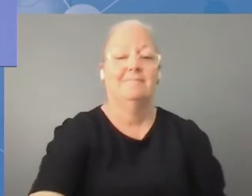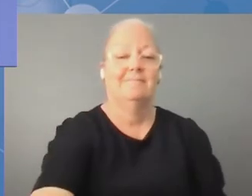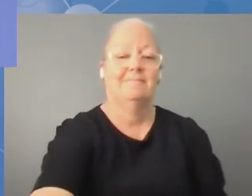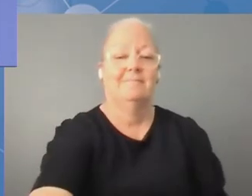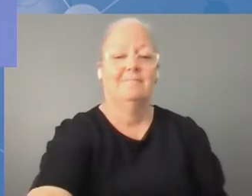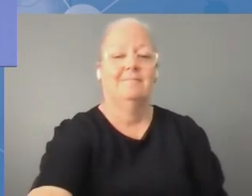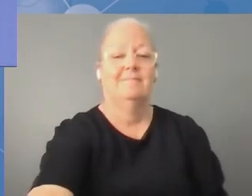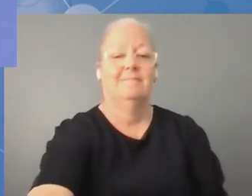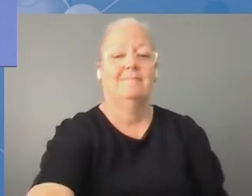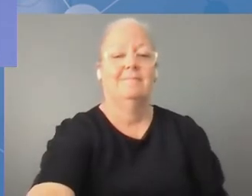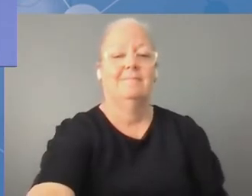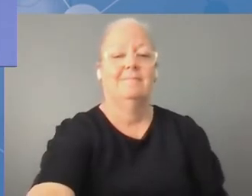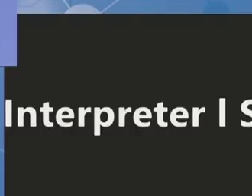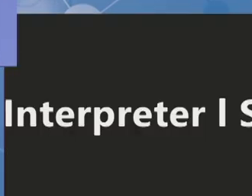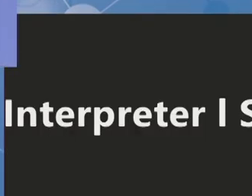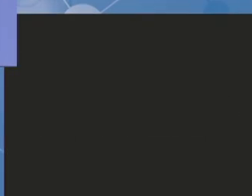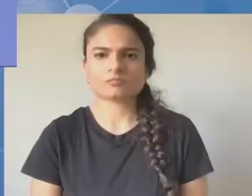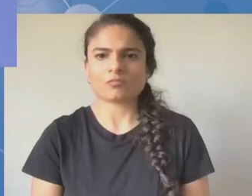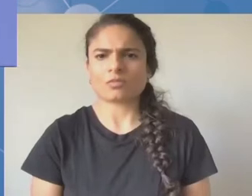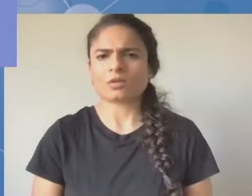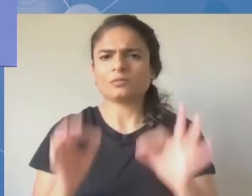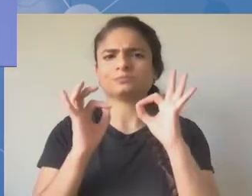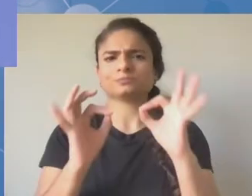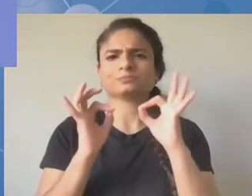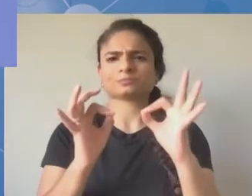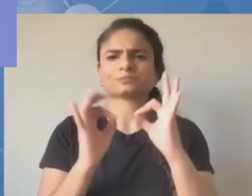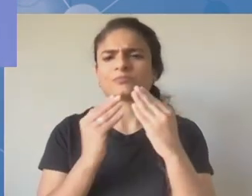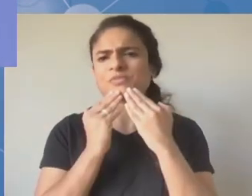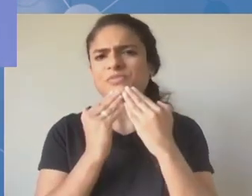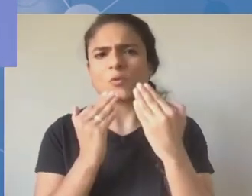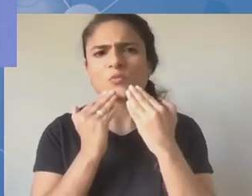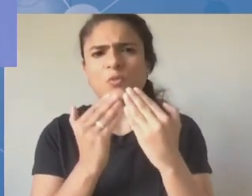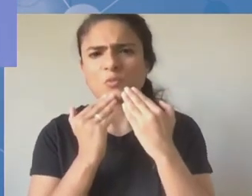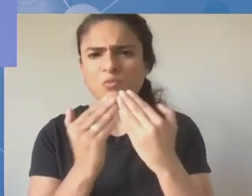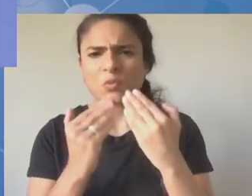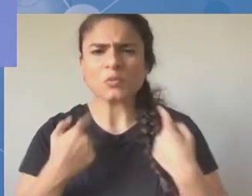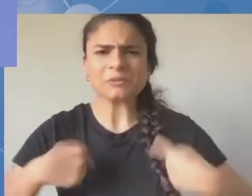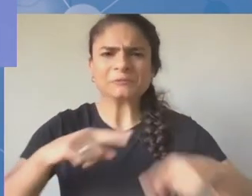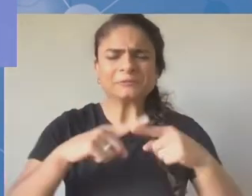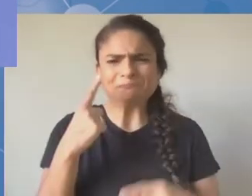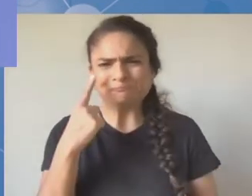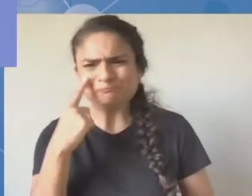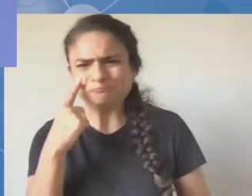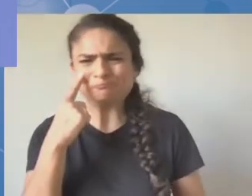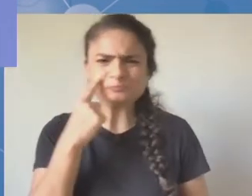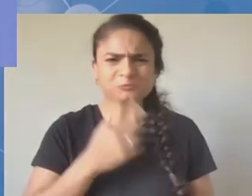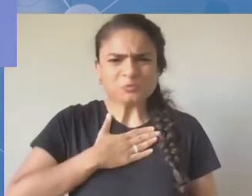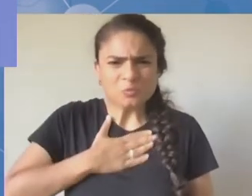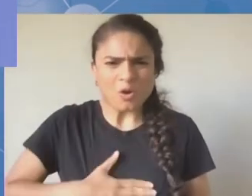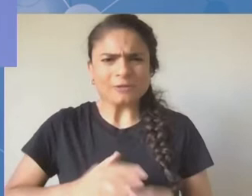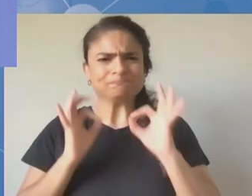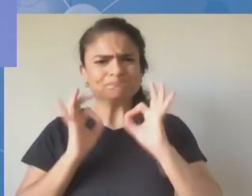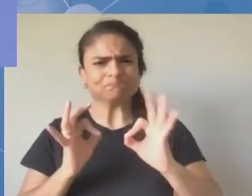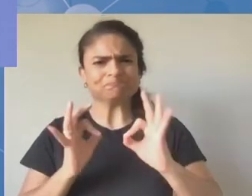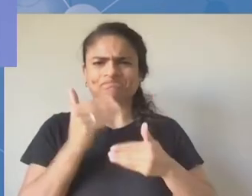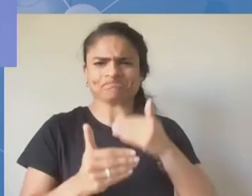Tak, staramy się od 2019 roku promować takie właśnie